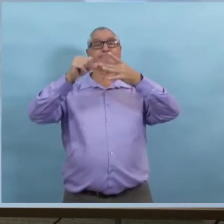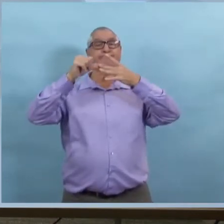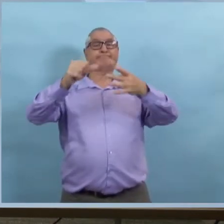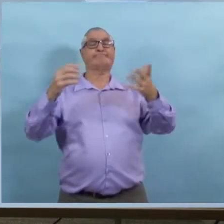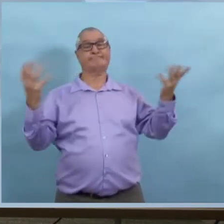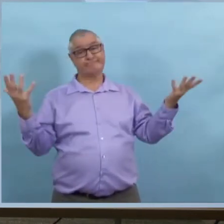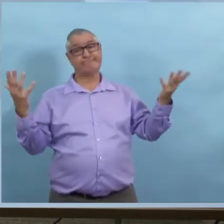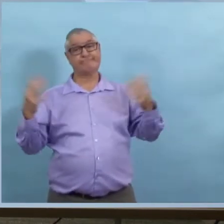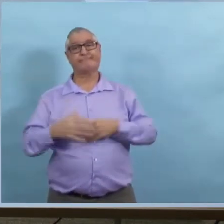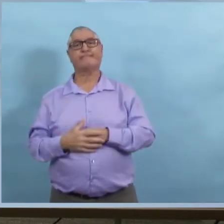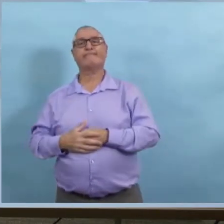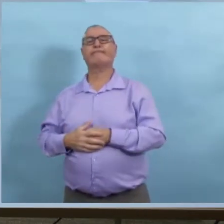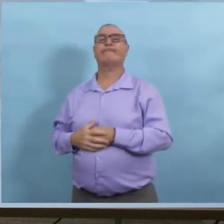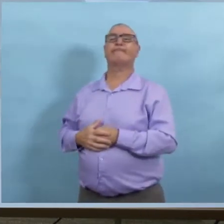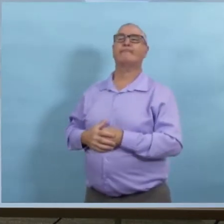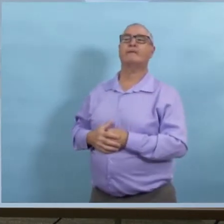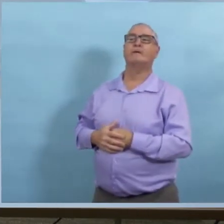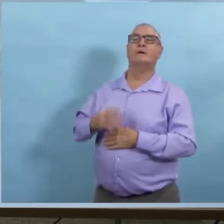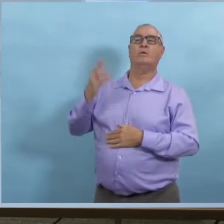du Winnipeg Sun, Scott.